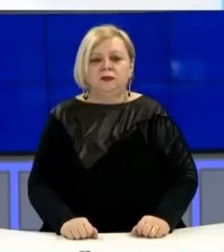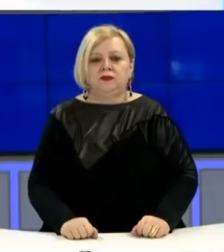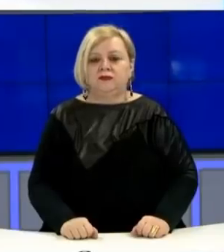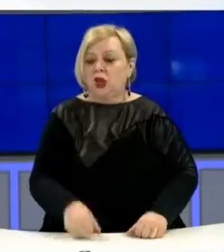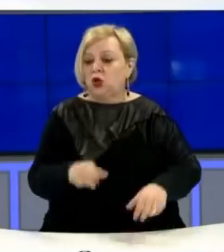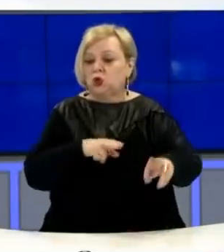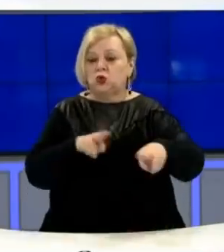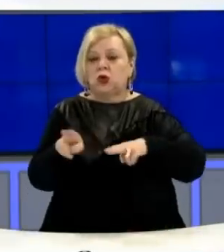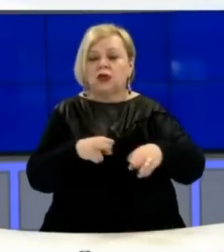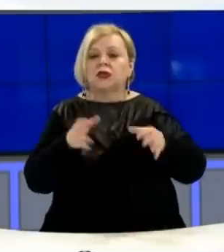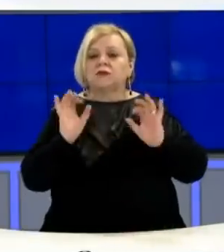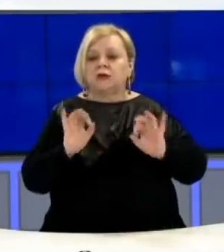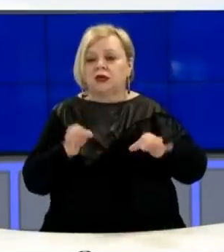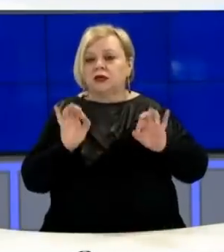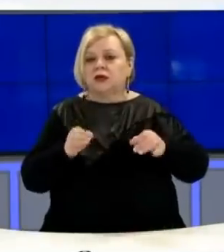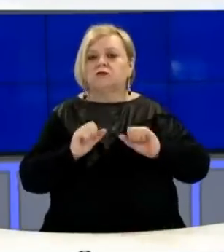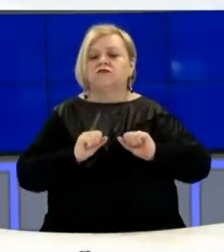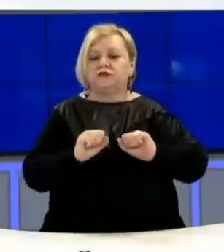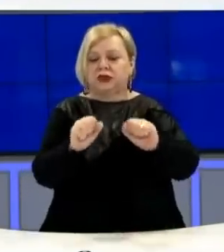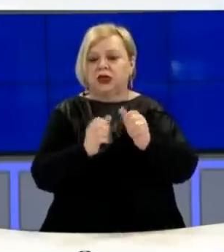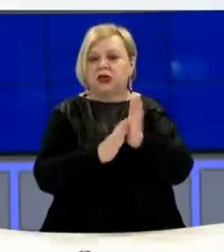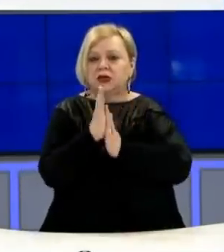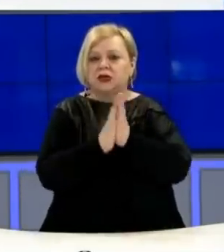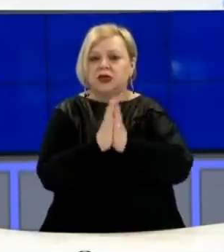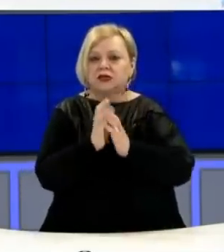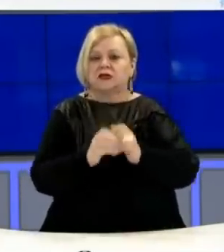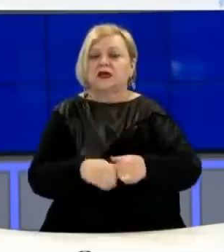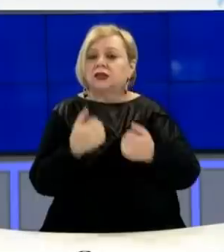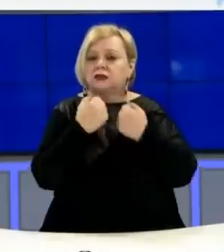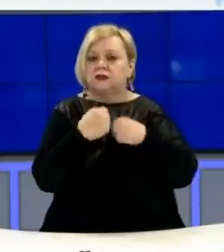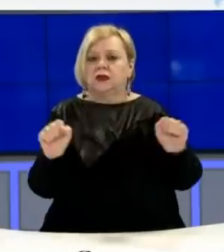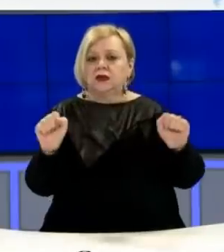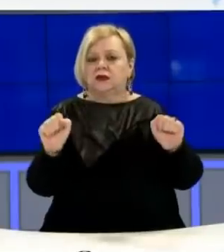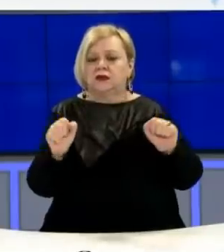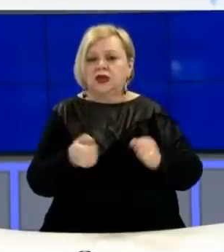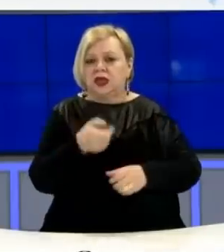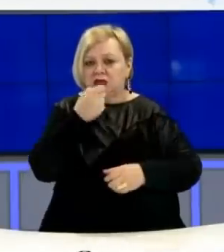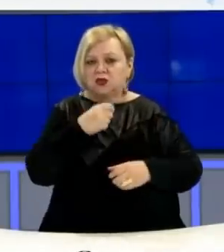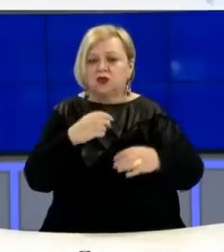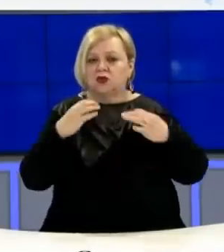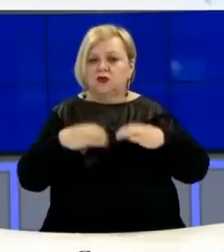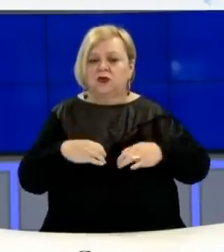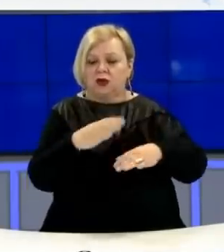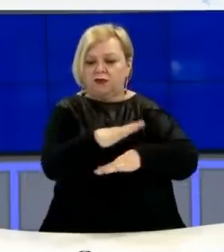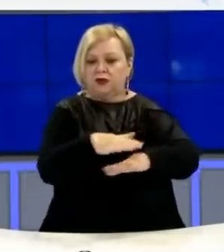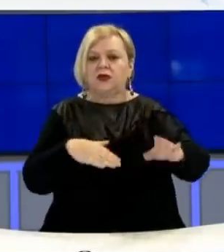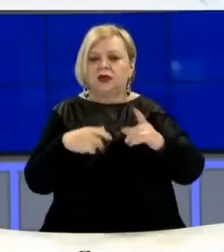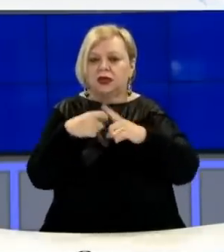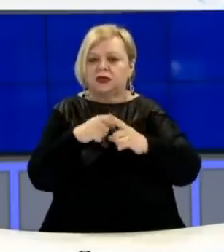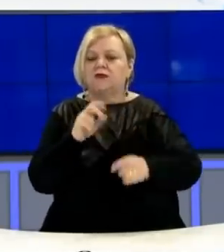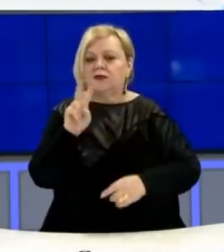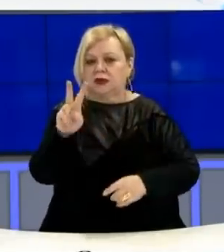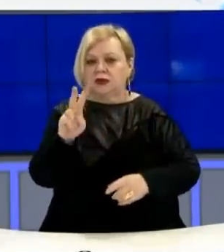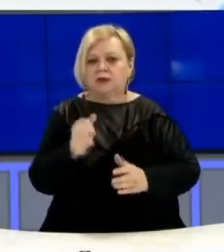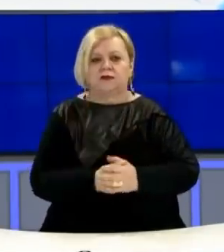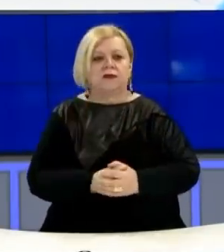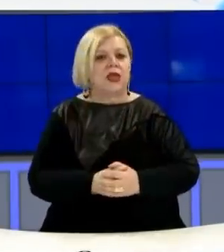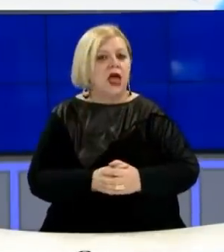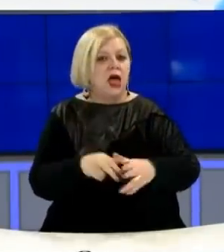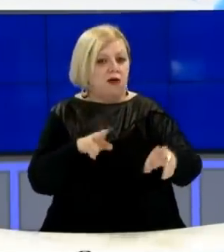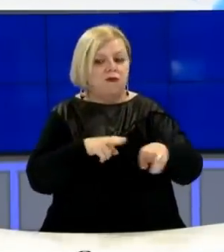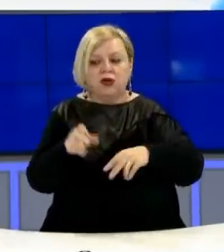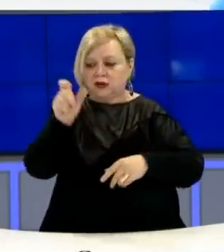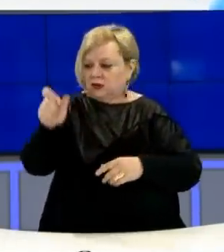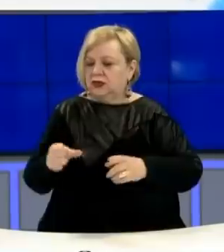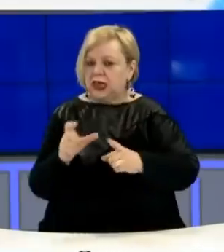Gjukata speciale ka refuzuar kërkesën për lirimin nga paraburgimi të ishkryetarit të kuvendit Kadri Veseli. Avokati ti,